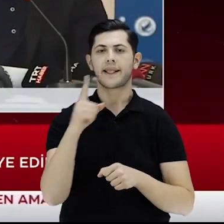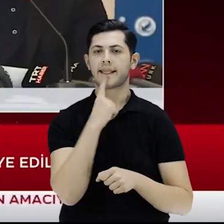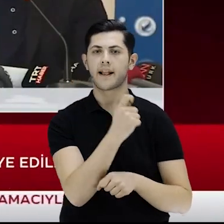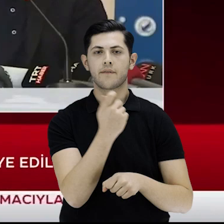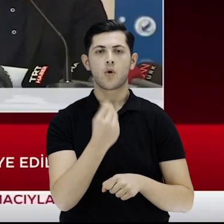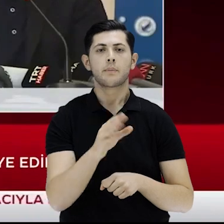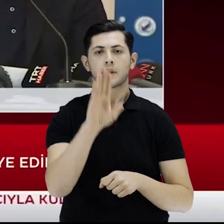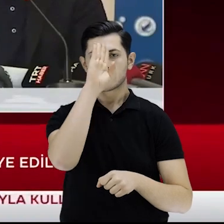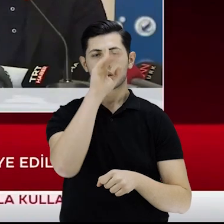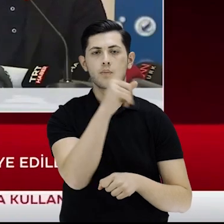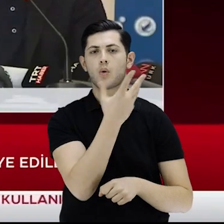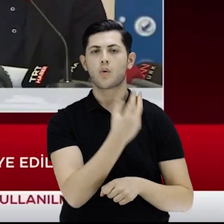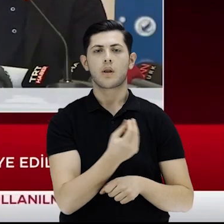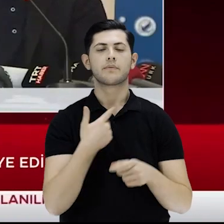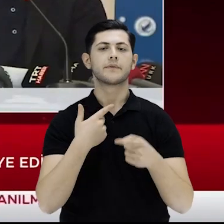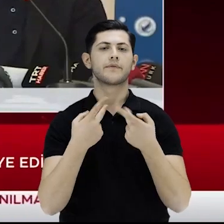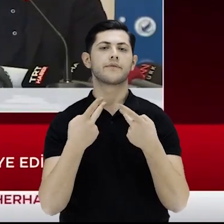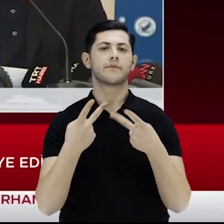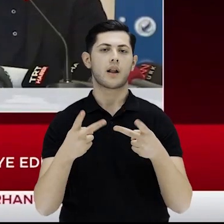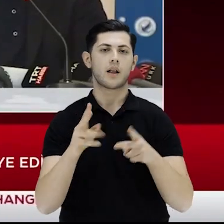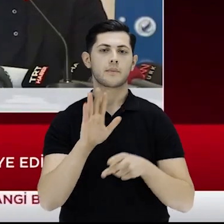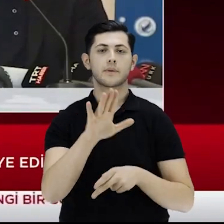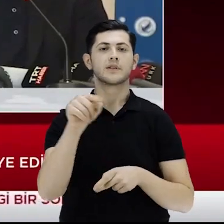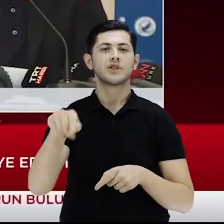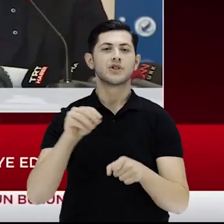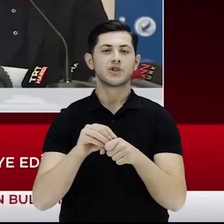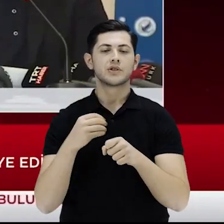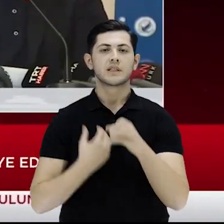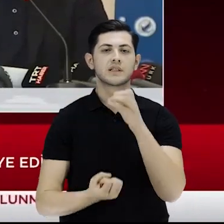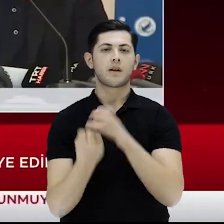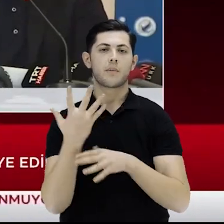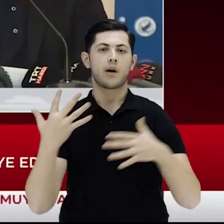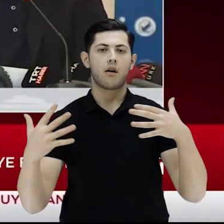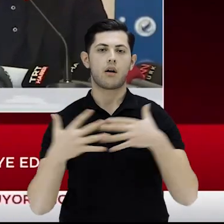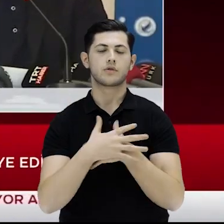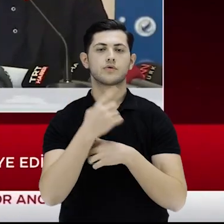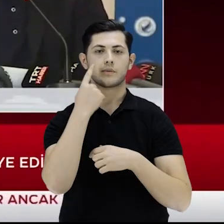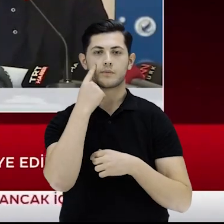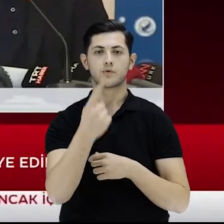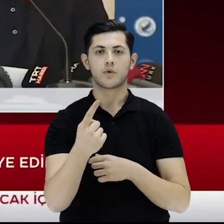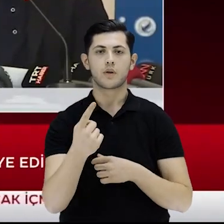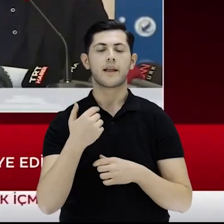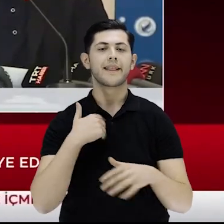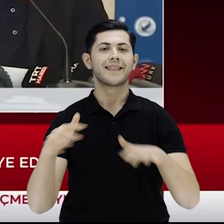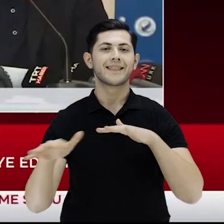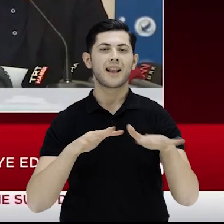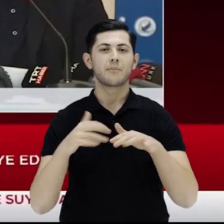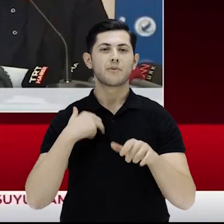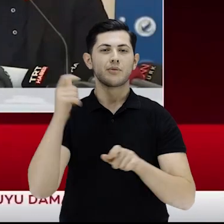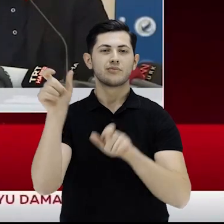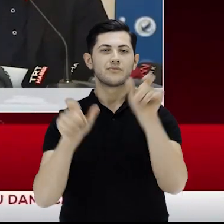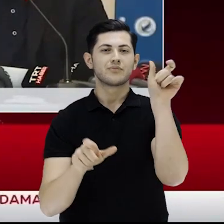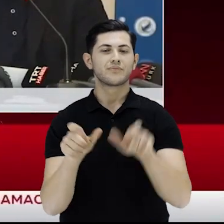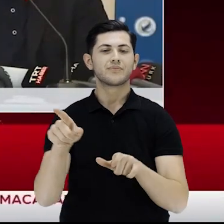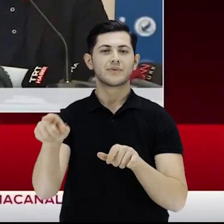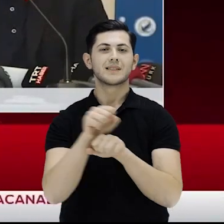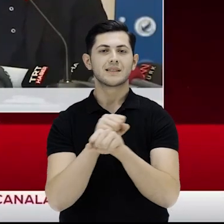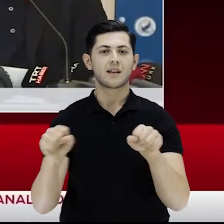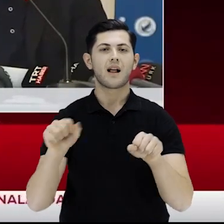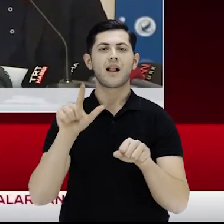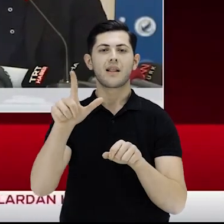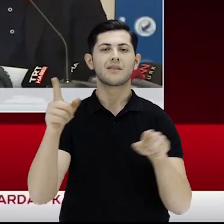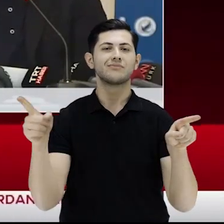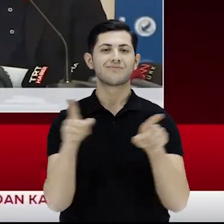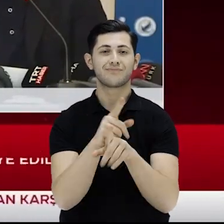olabilir ama bu İstanbul'da da olabilir. Başka bir yerde olabilir. Ama burada sabahtan akşama kadar yani deprem zedelerimize ulaşmak,